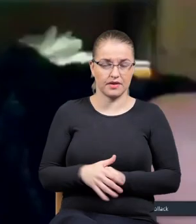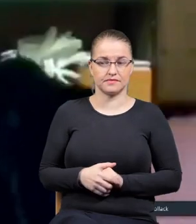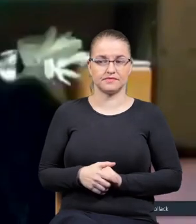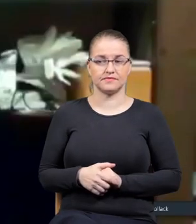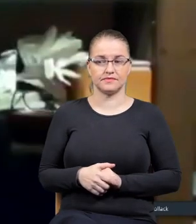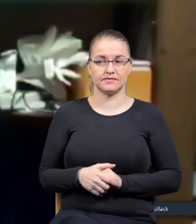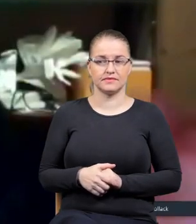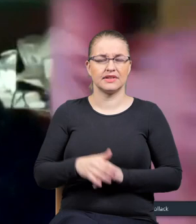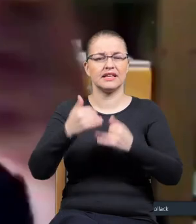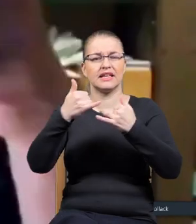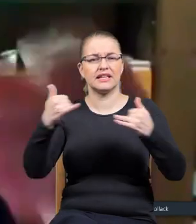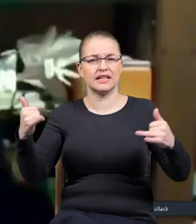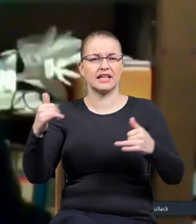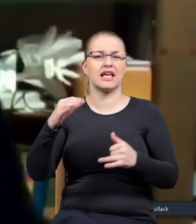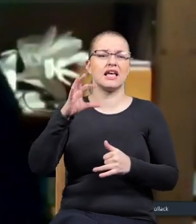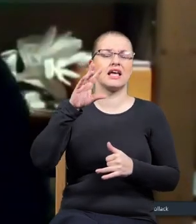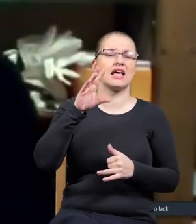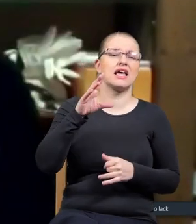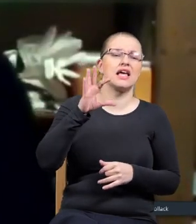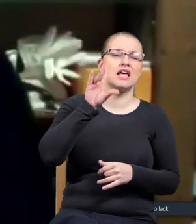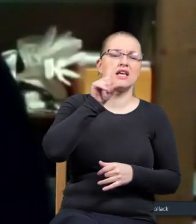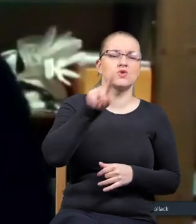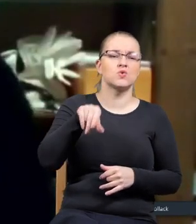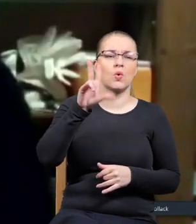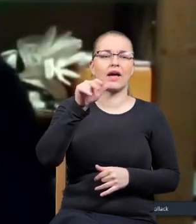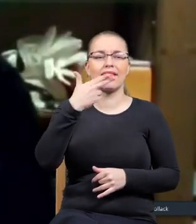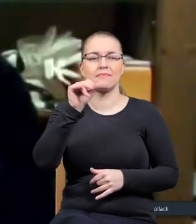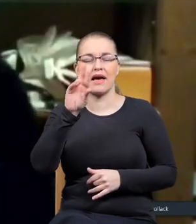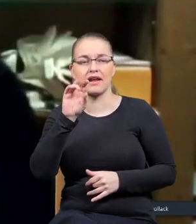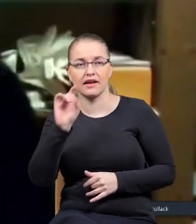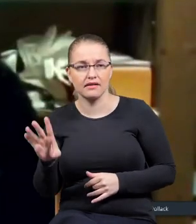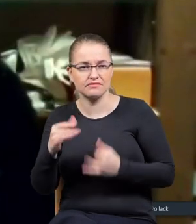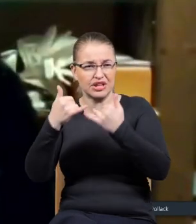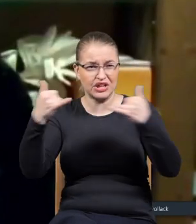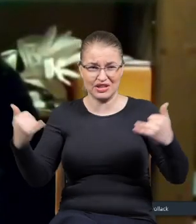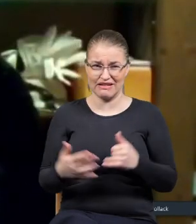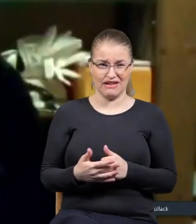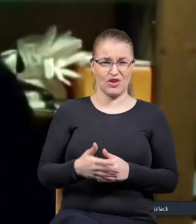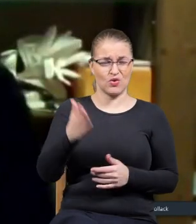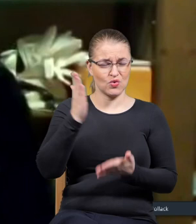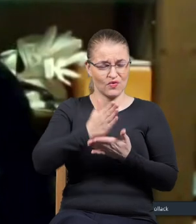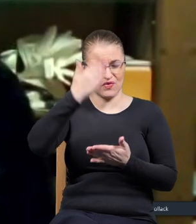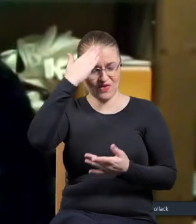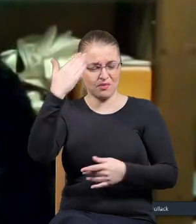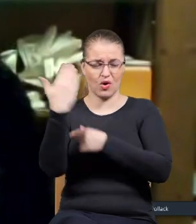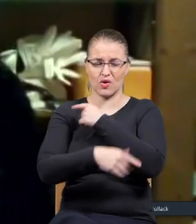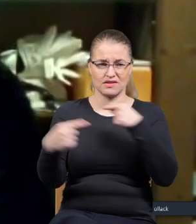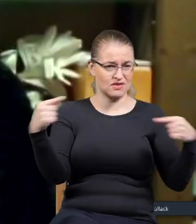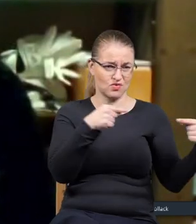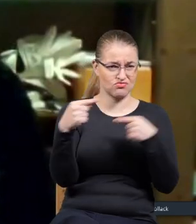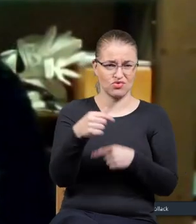i Zuckerberg, i Szoroś i tak dalej. No to już wiem, koniec dyskusji. Z tymi już nie można